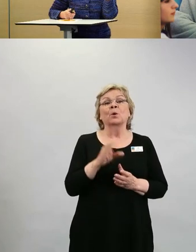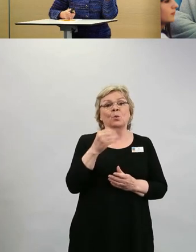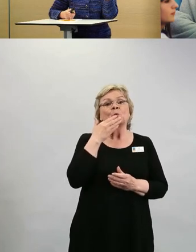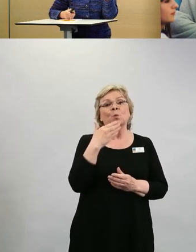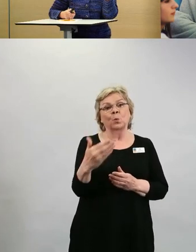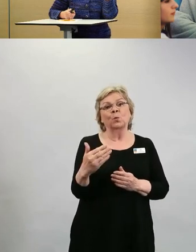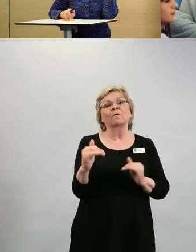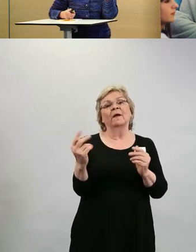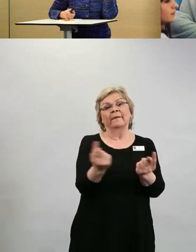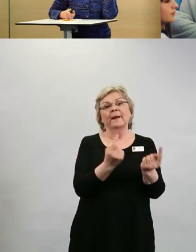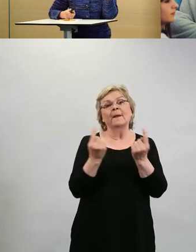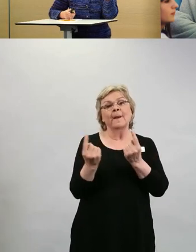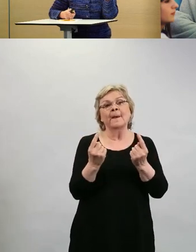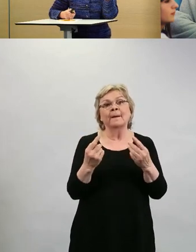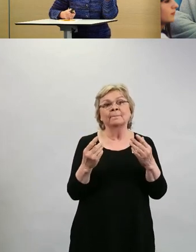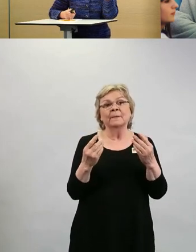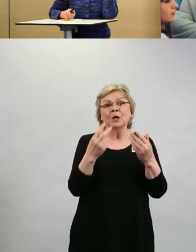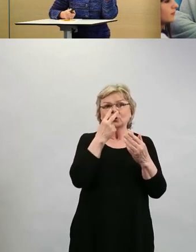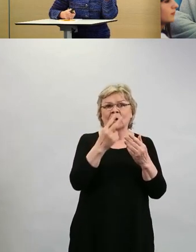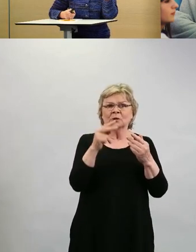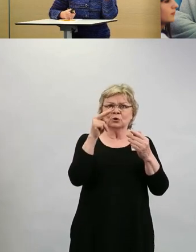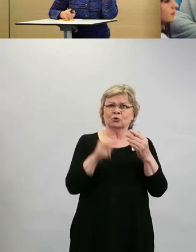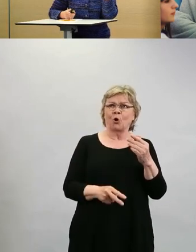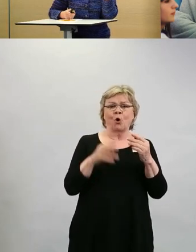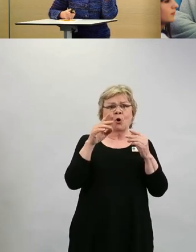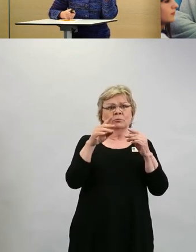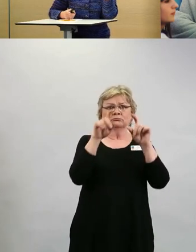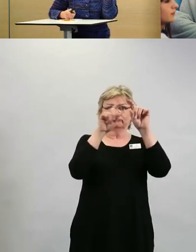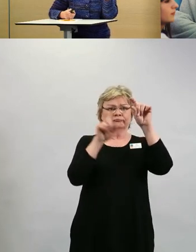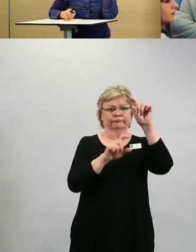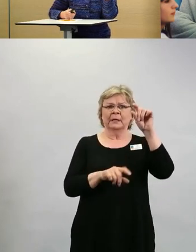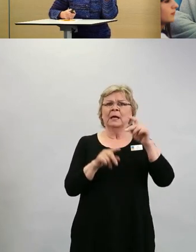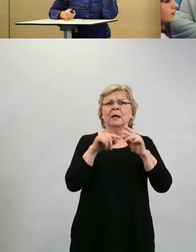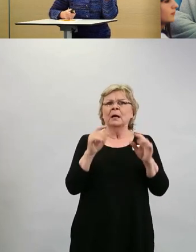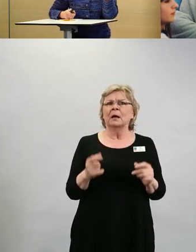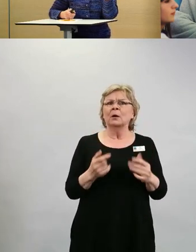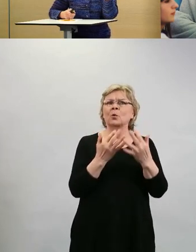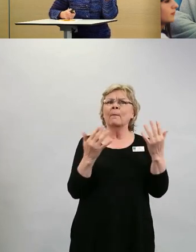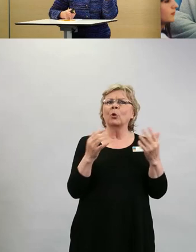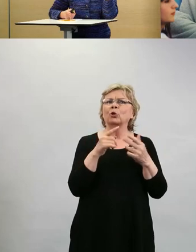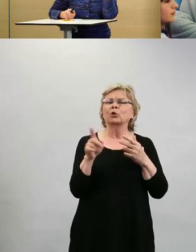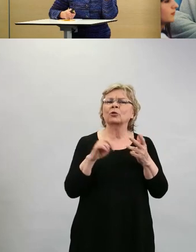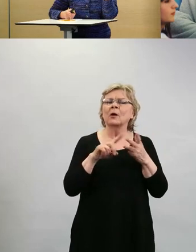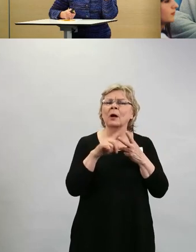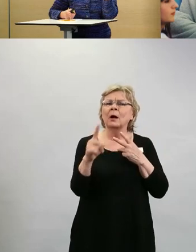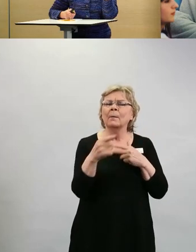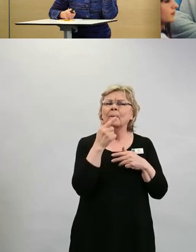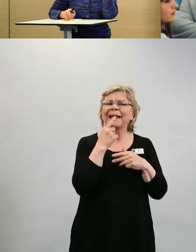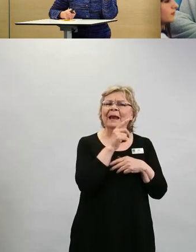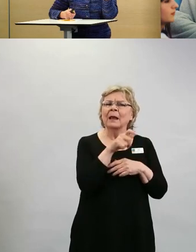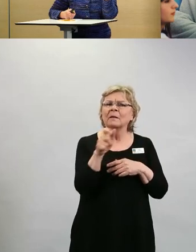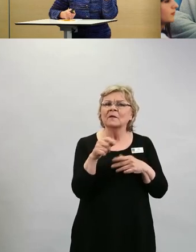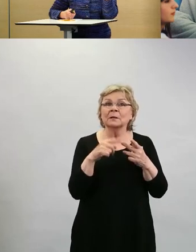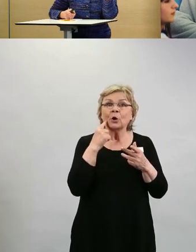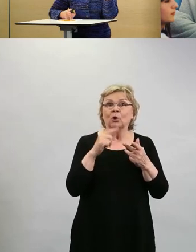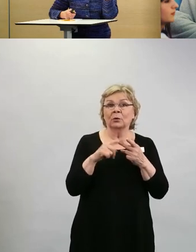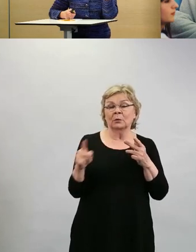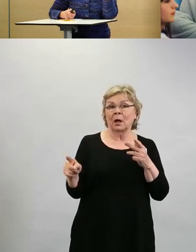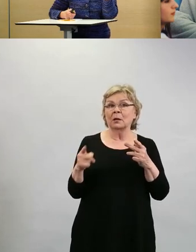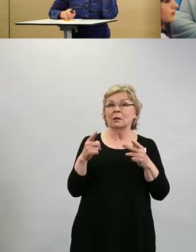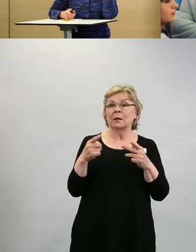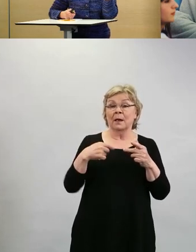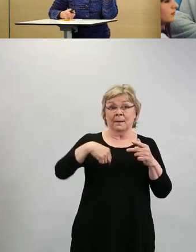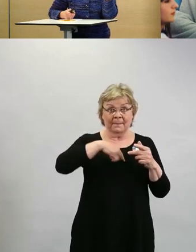Kuinka monta rokotuspelkosta tuossa joukossa on, niin sitä en osaa sanoa, mutta rokotushalukkuus kaiken kaikkiaan, kun me kyseltiin